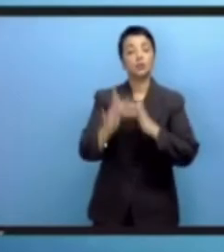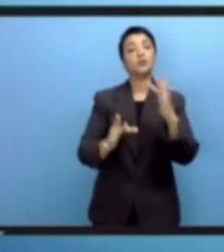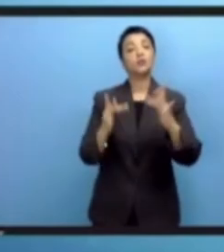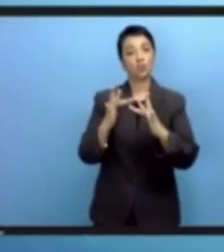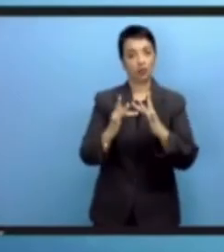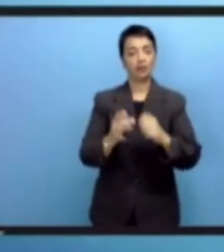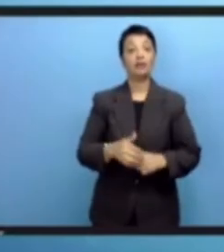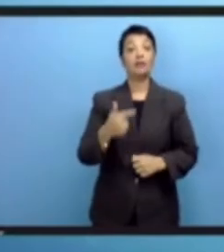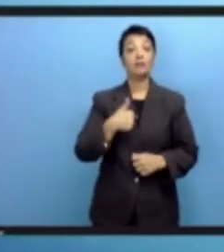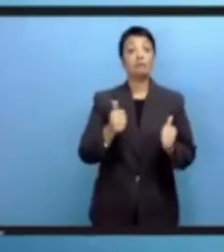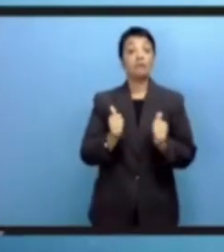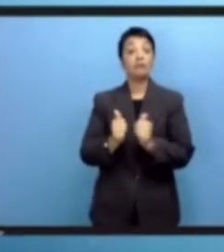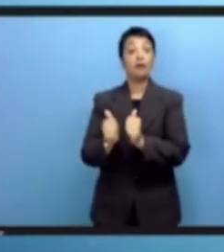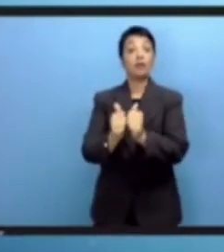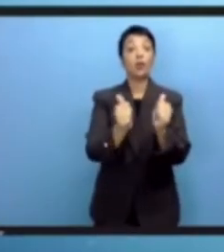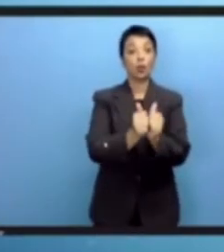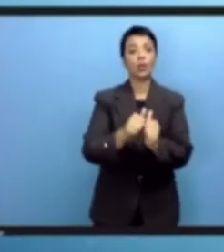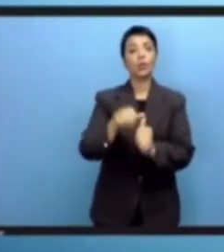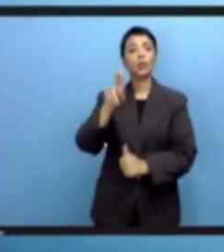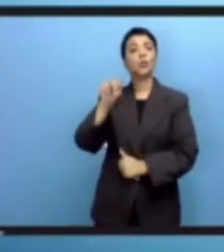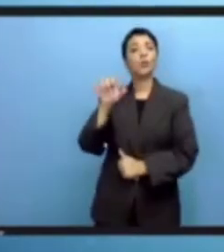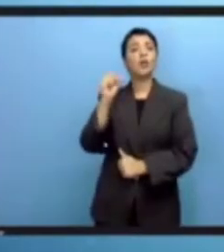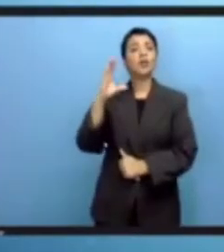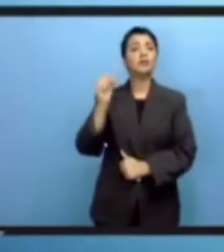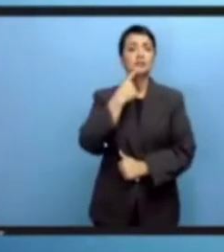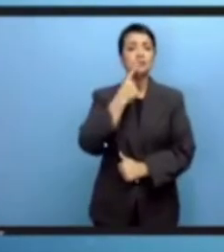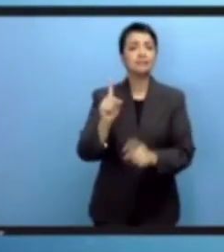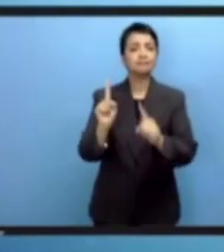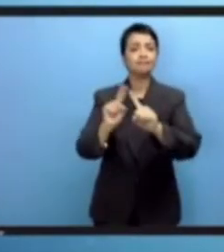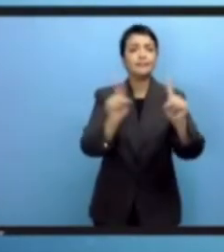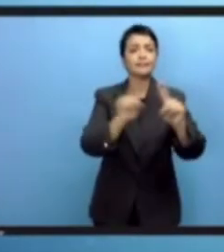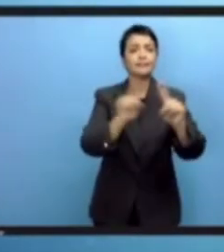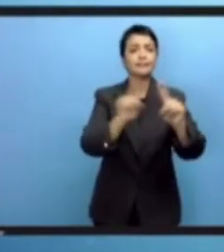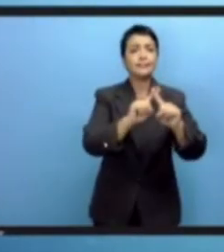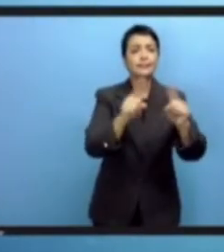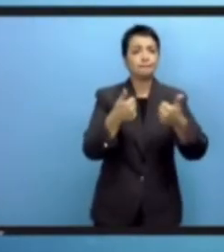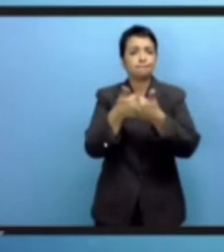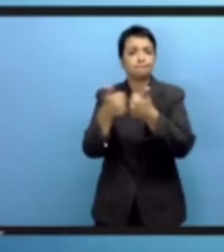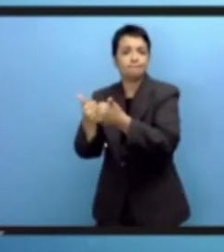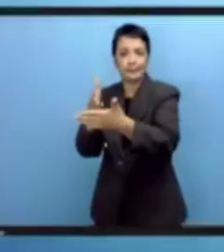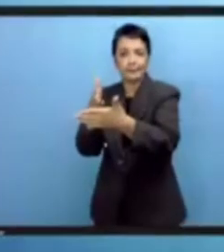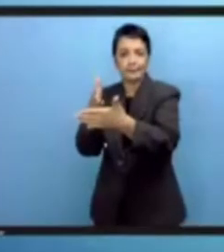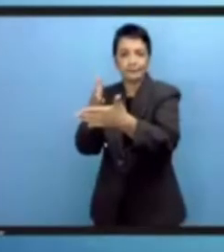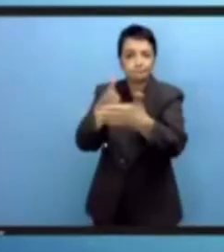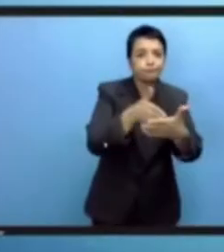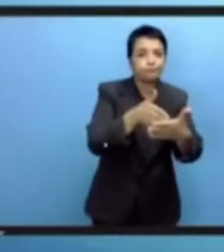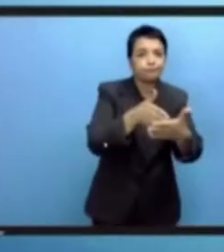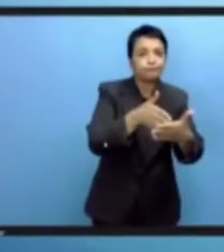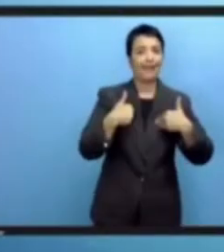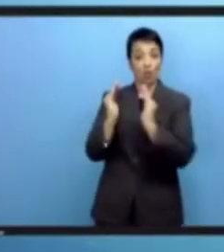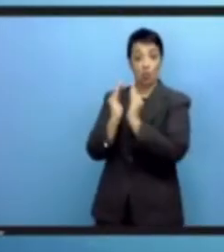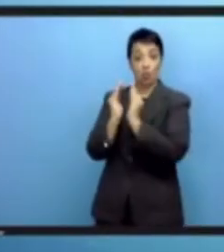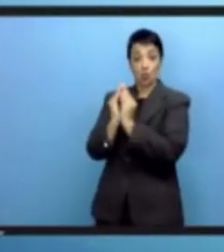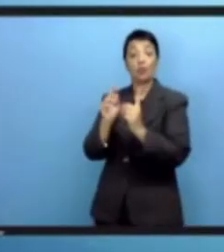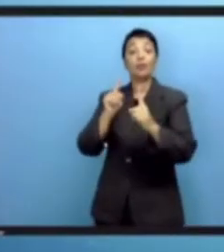بناء شبكة بالإساءات التي نشاهدها على الخط ذكرها الزميل